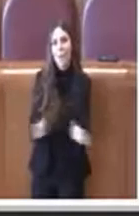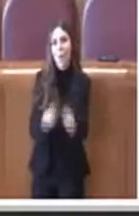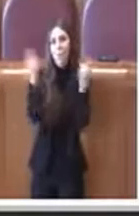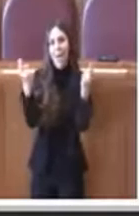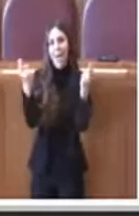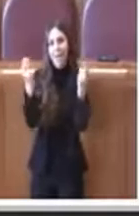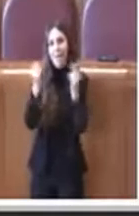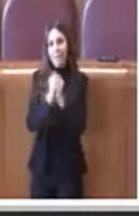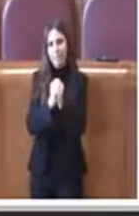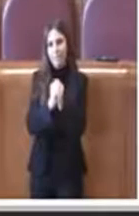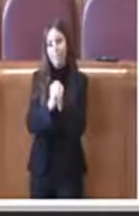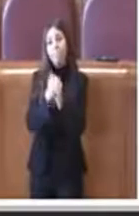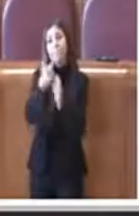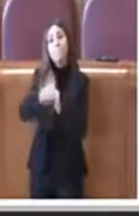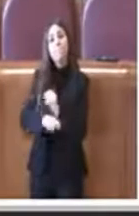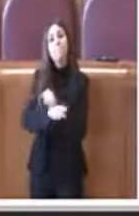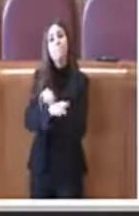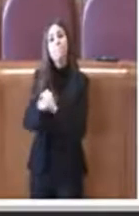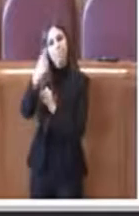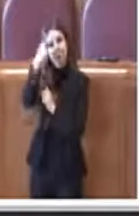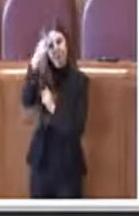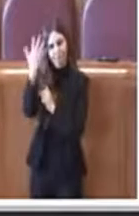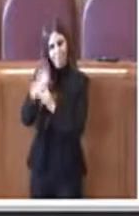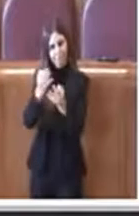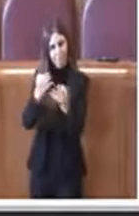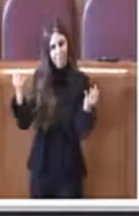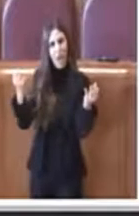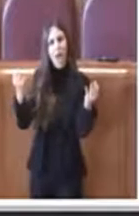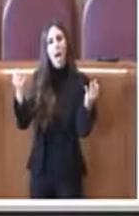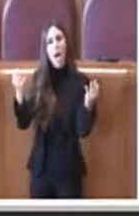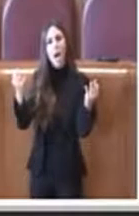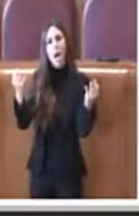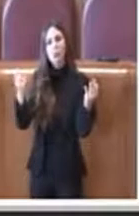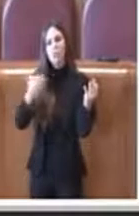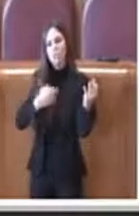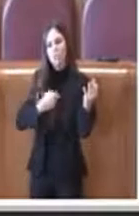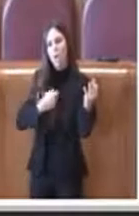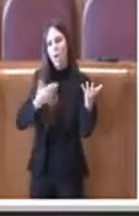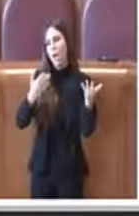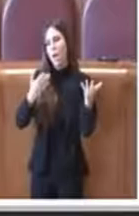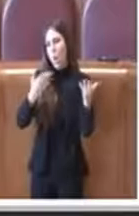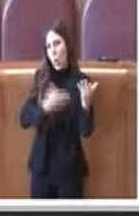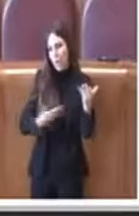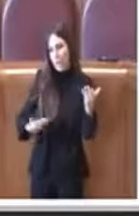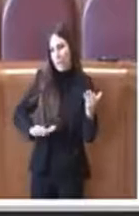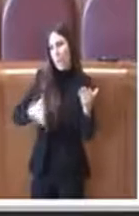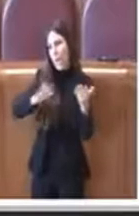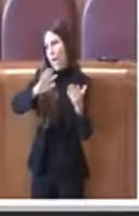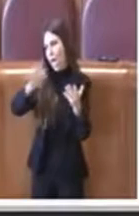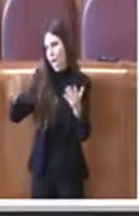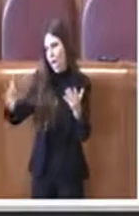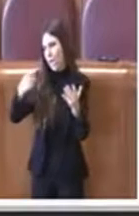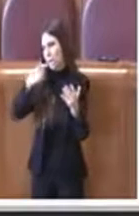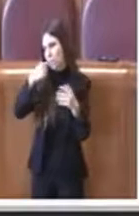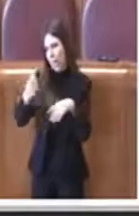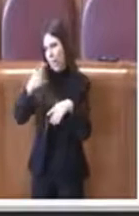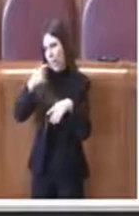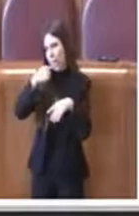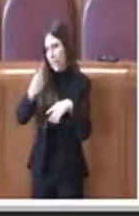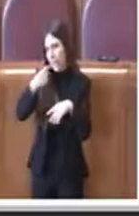poi, come saprà, sono stati anche citati da altri consiglieri, da quella